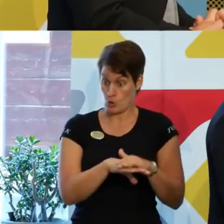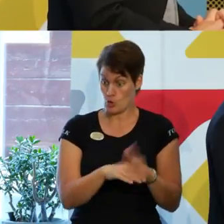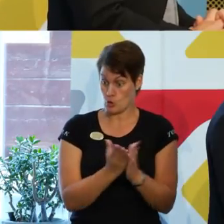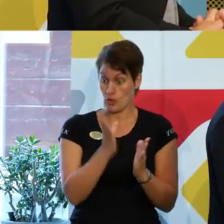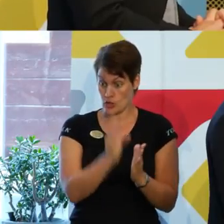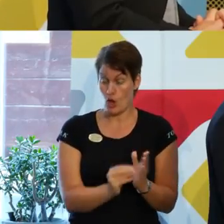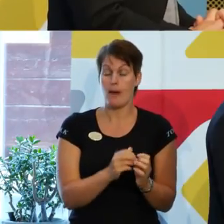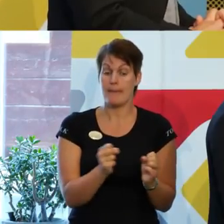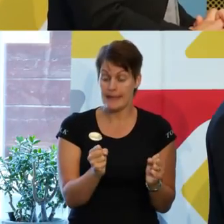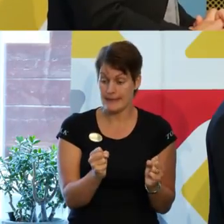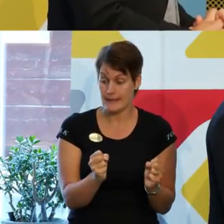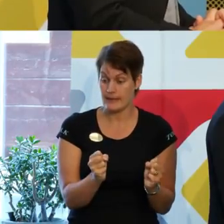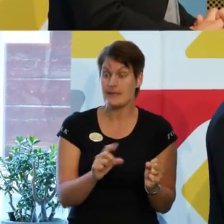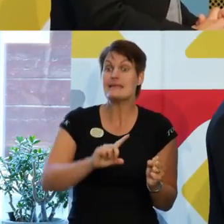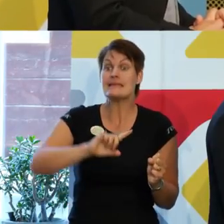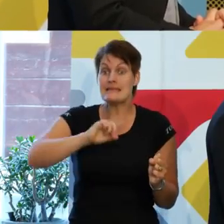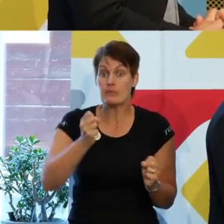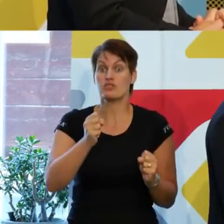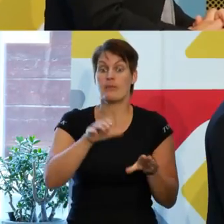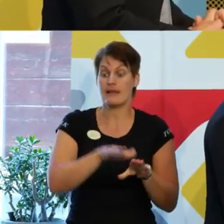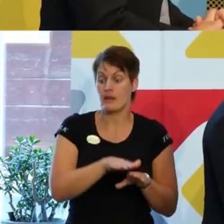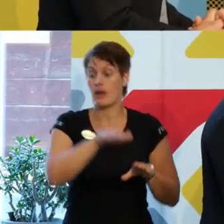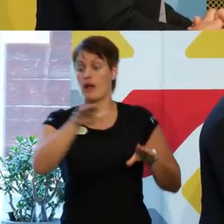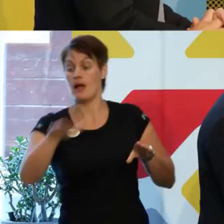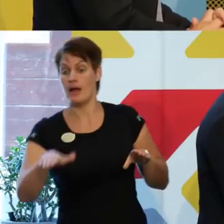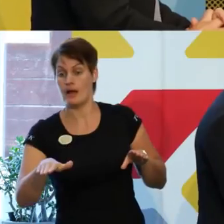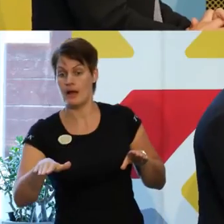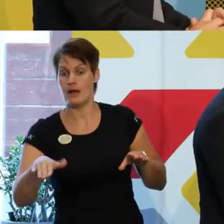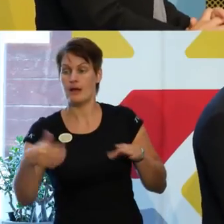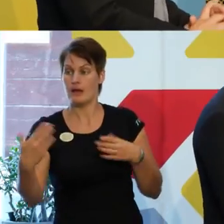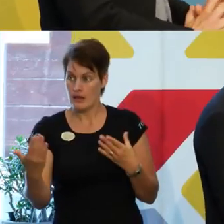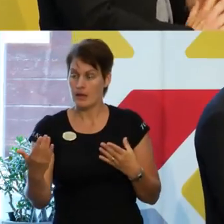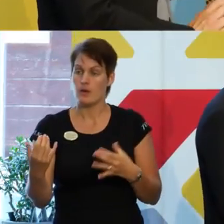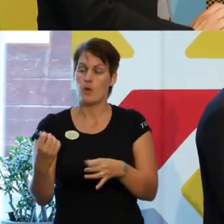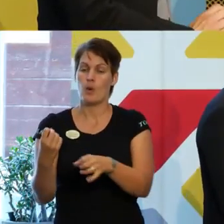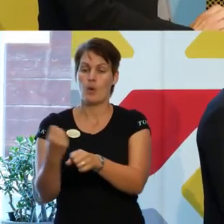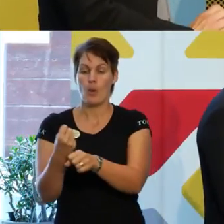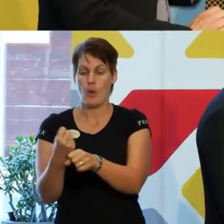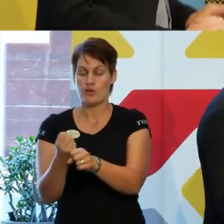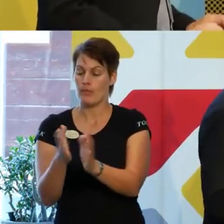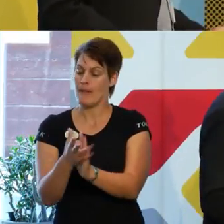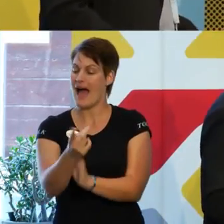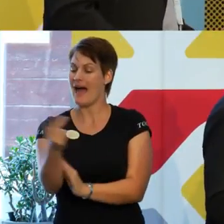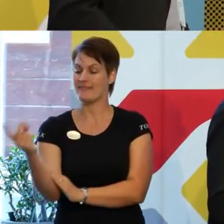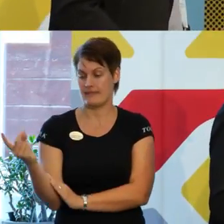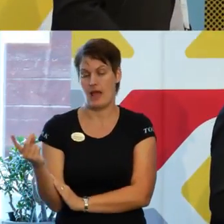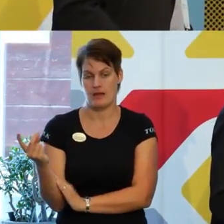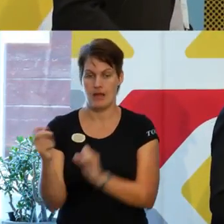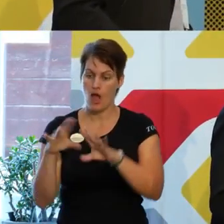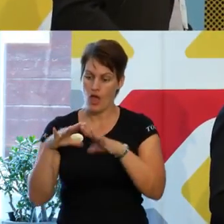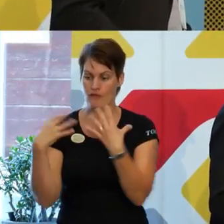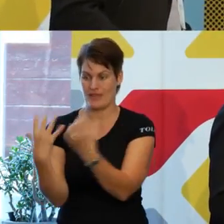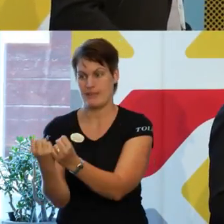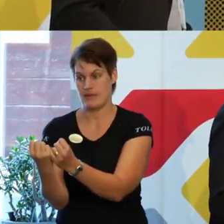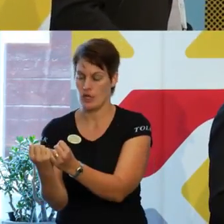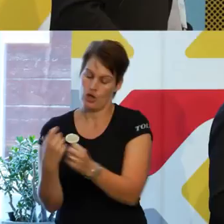arbeta med de här frågorna. Men sen måste man kliva utanför och jobba i andra, övergripande i hela... Nu